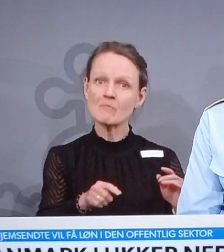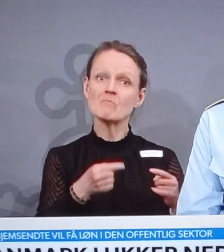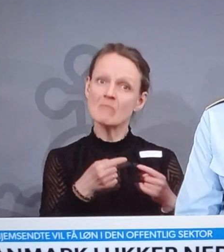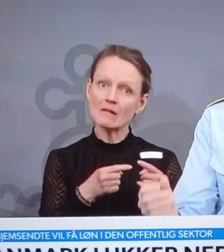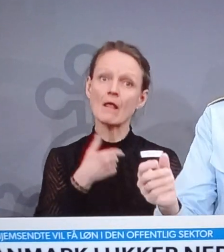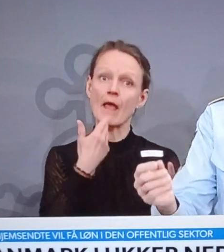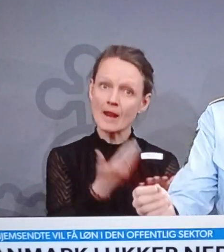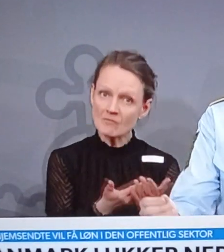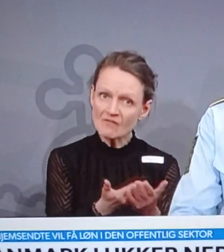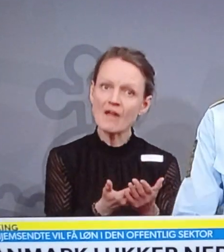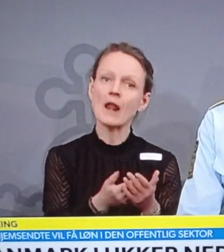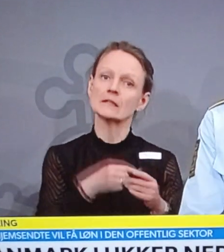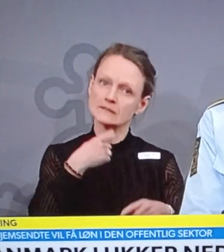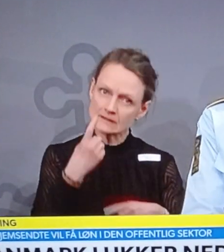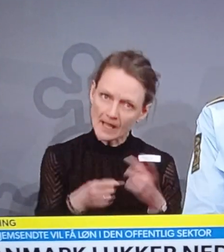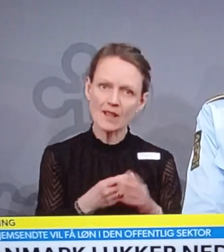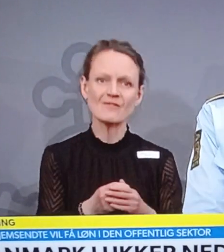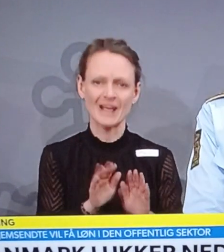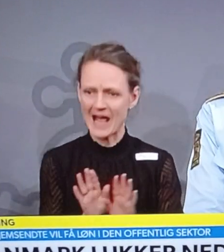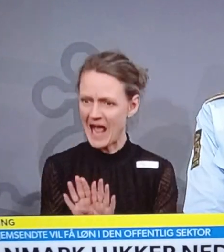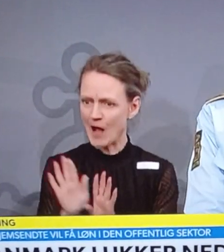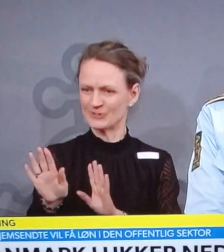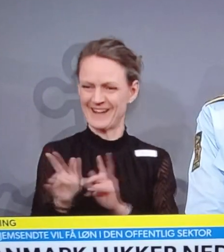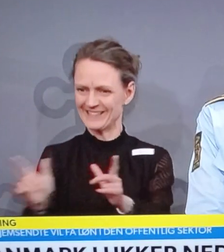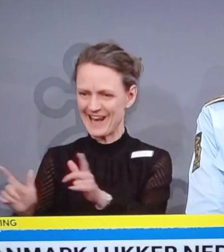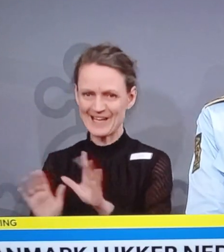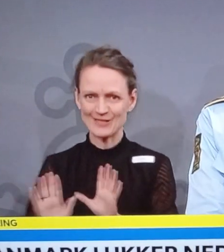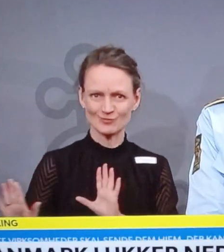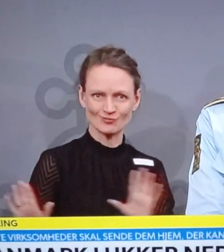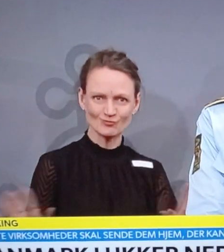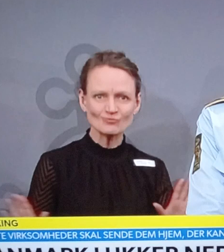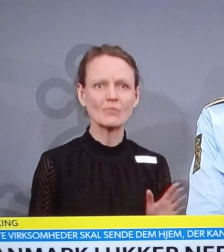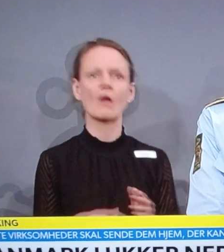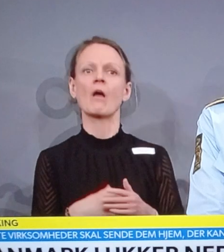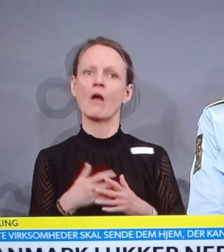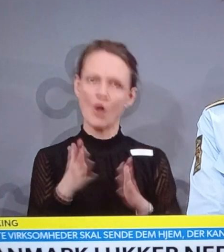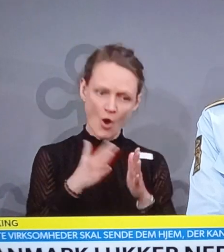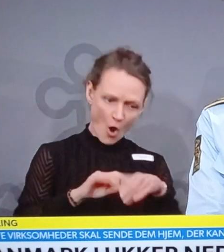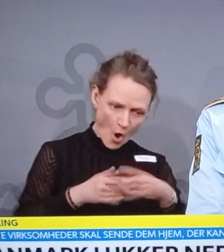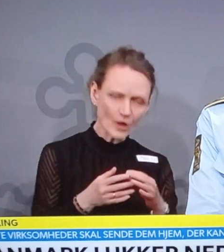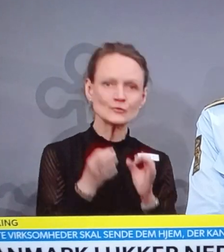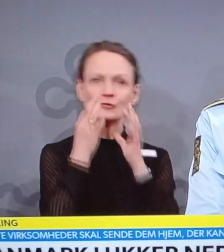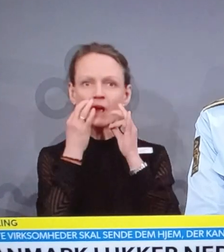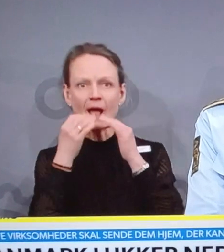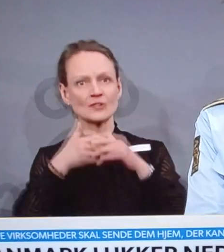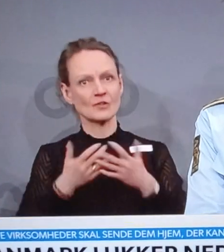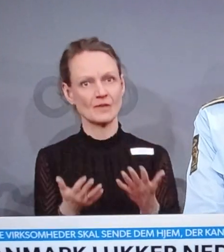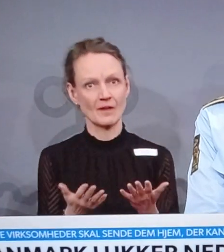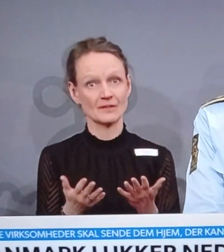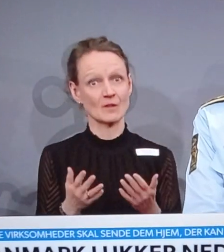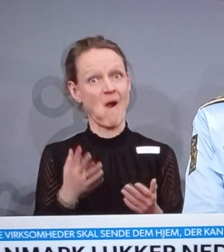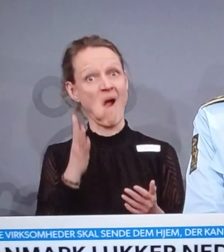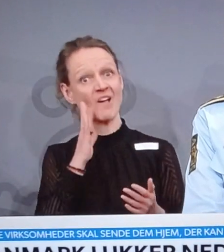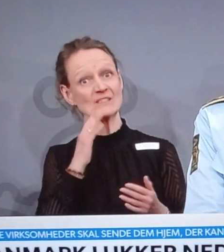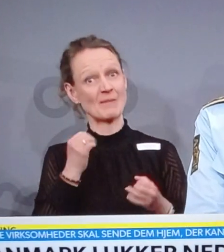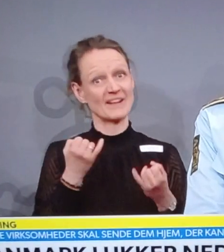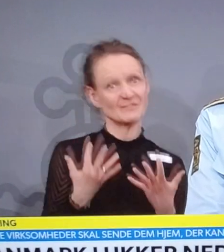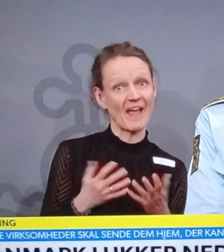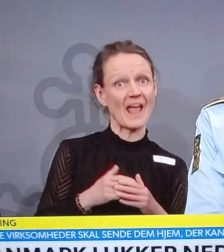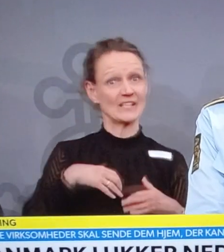håndhygiene osv. Så hvis man er svækket eller syg, så synes jeg ikke, at man skal udfordre grænsen på de 100 personer.